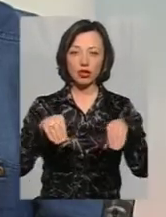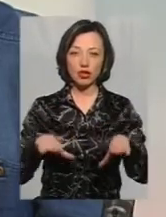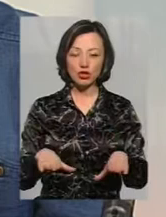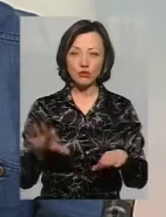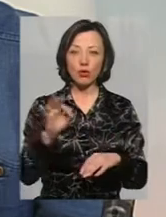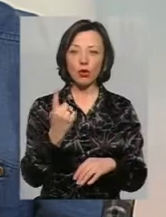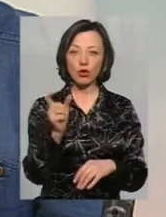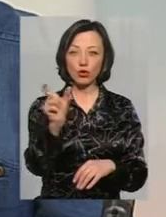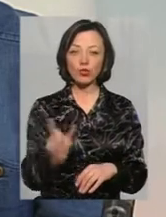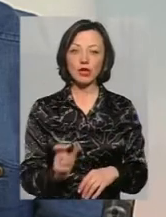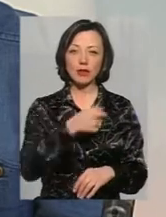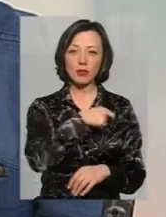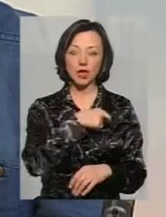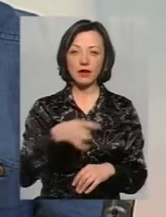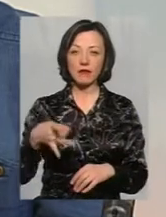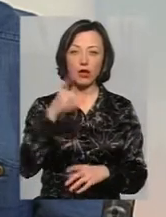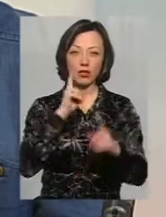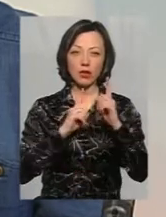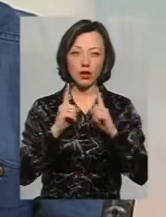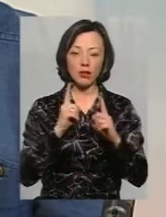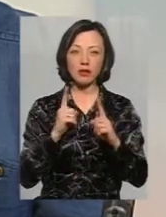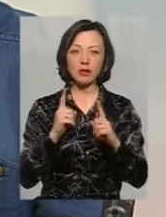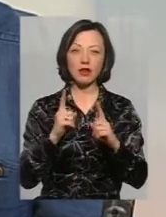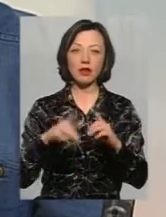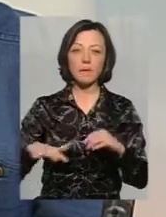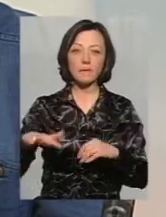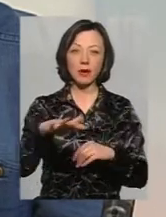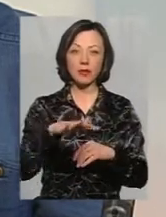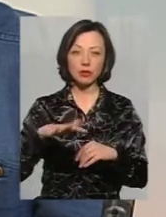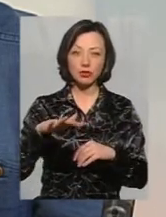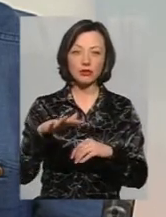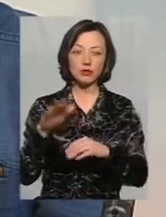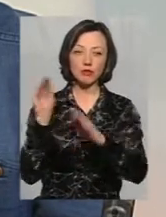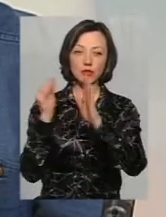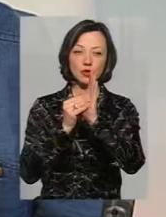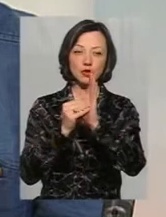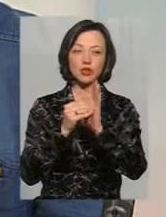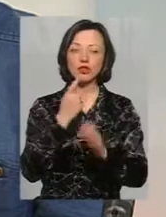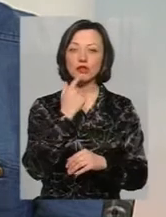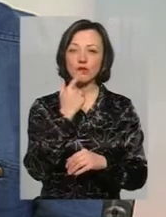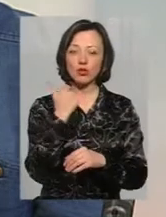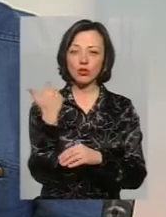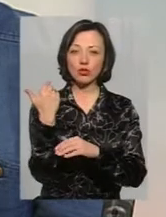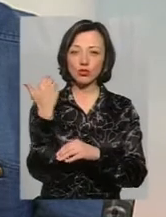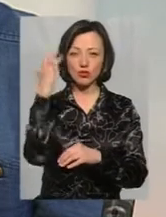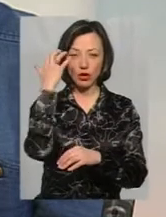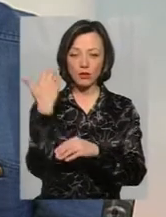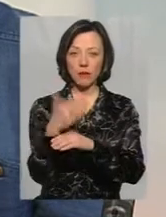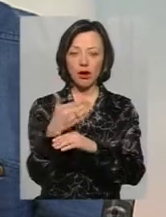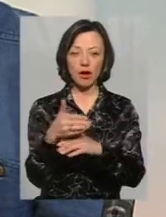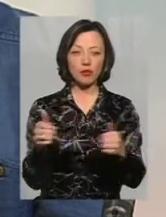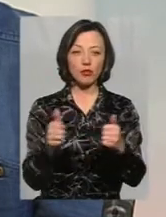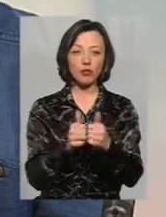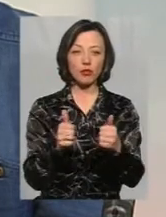відносно одного з депутатів районної ради, який на адмінприміщенні почепив в червоно-чорний прапор поряд з